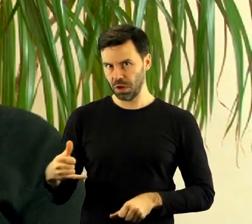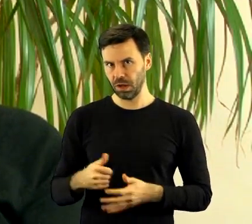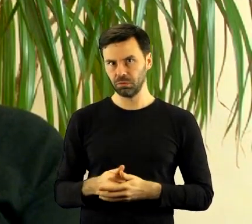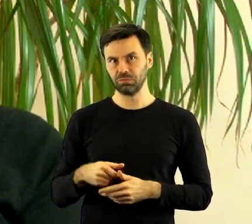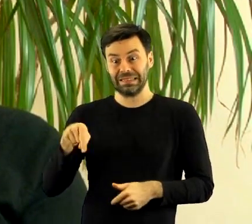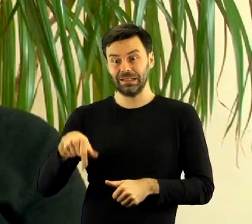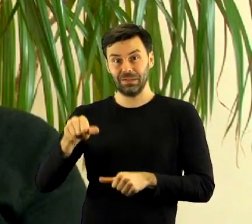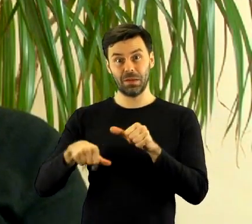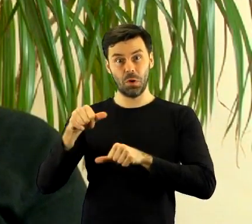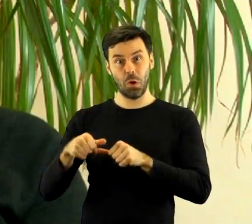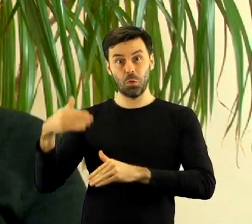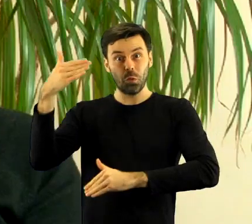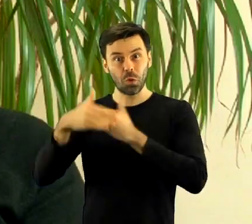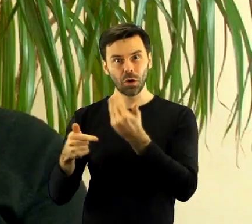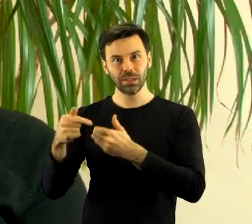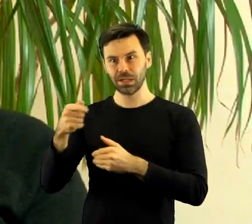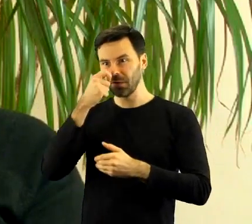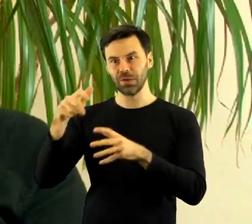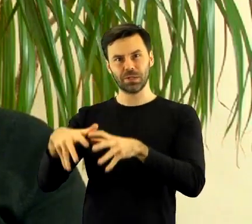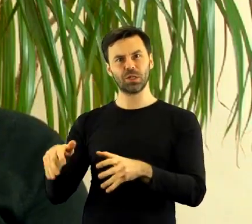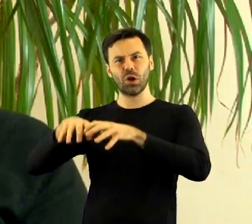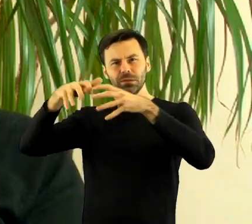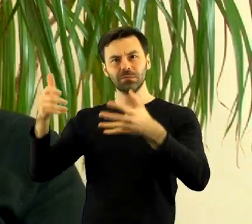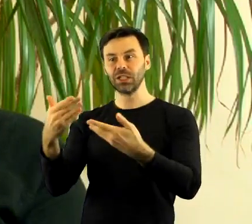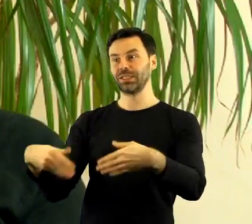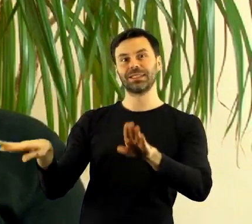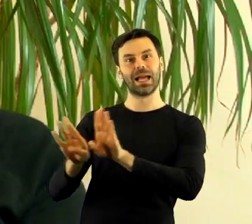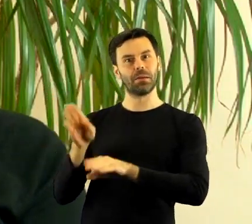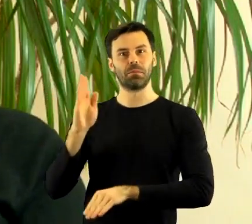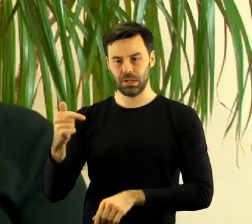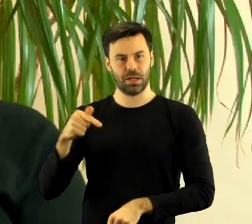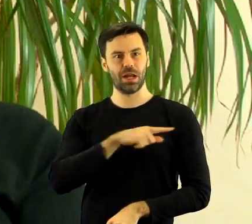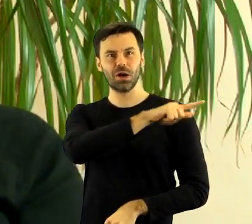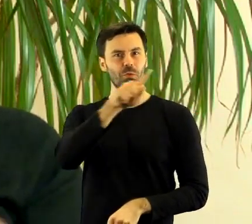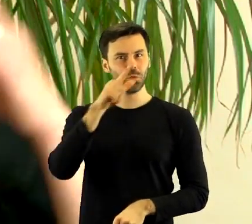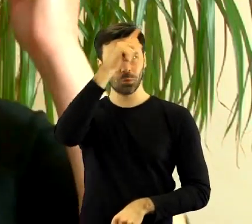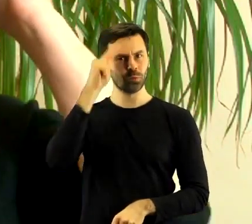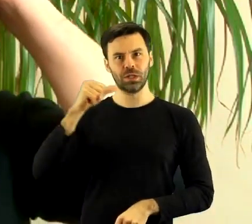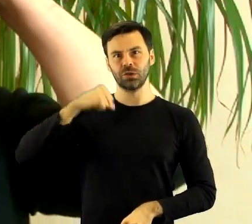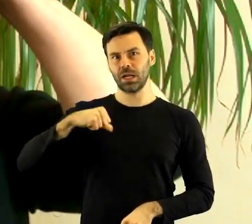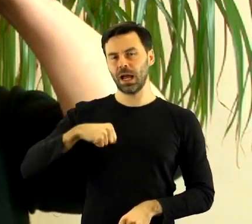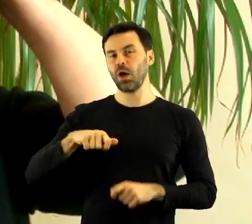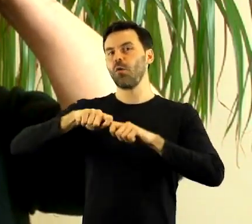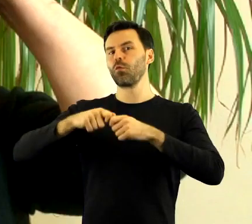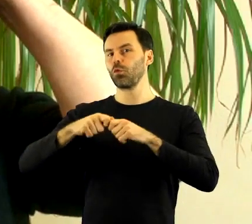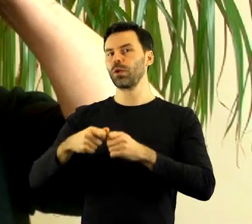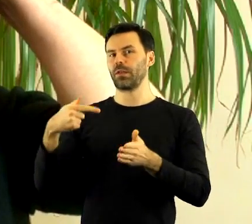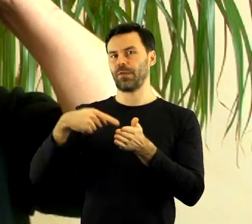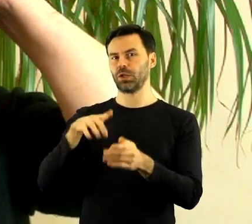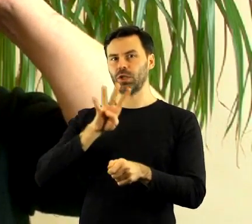to miał być ostatni rok funkcjonowania tego wysypiska. My wszyscy od kilkunastu lat na to czekaliśmy. Koniec grudnia